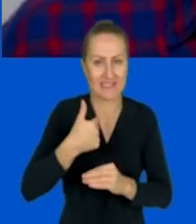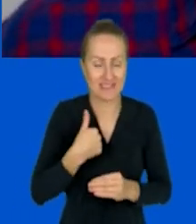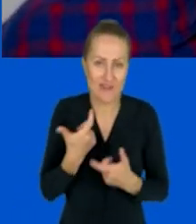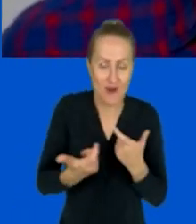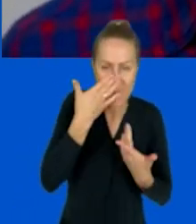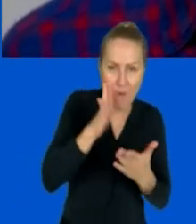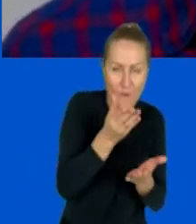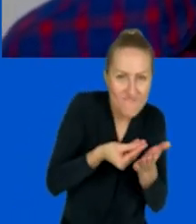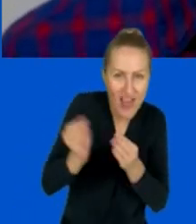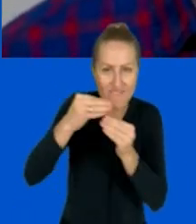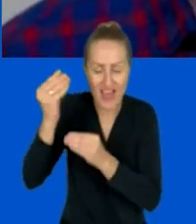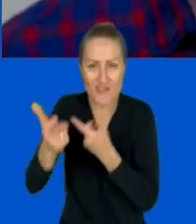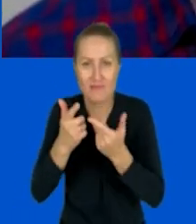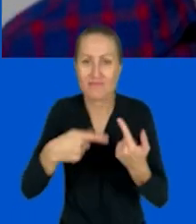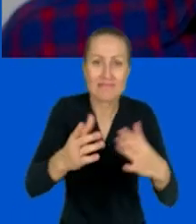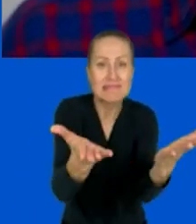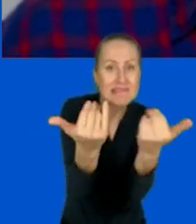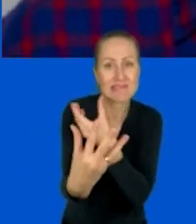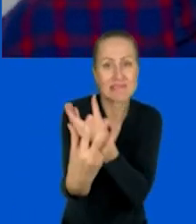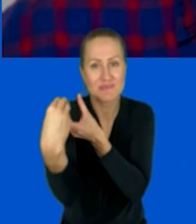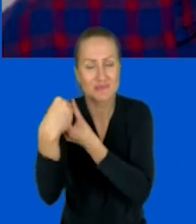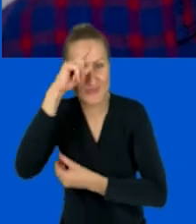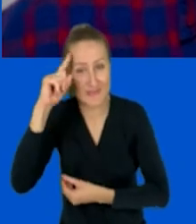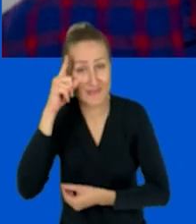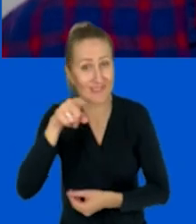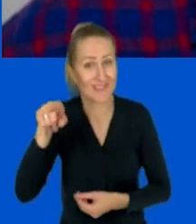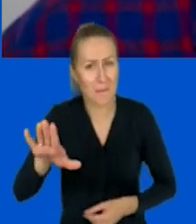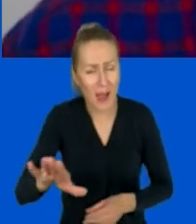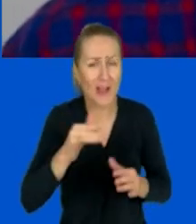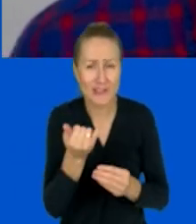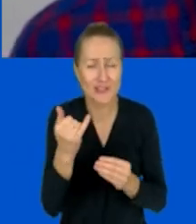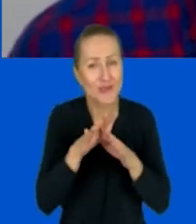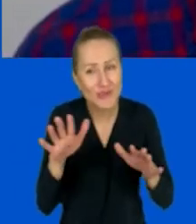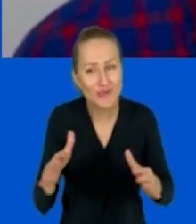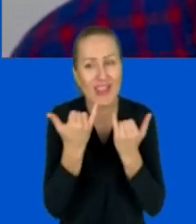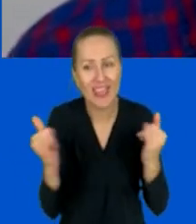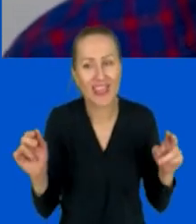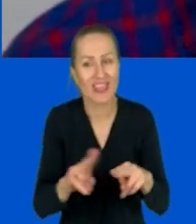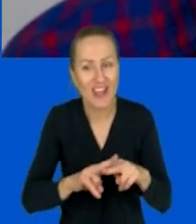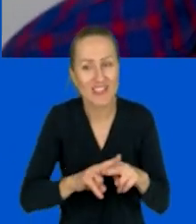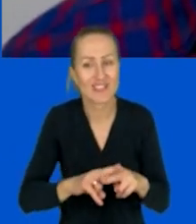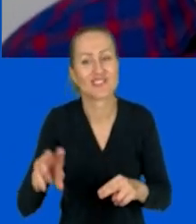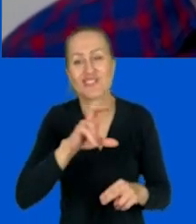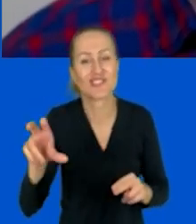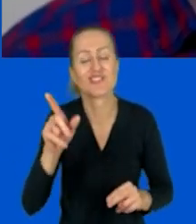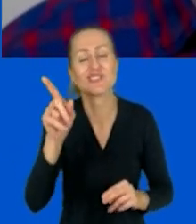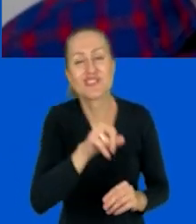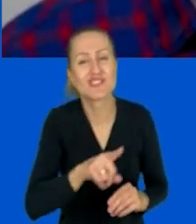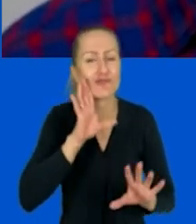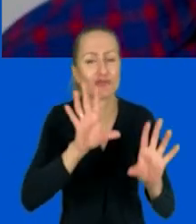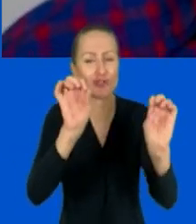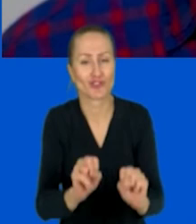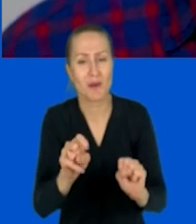rzeczywiście próbować w ten sposób zaangażować ludzi. Powiedz mi, masz jeszcze mnóstwo takich innych narzędzi, czy raczej próbujesz się